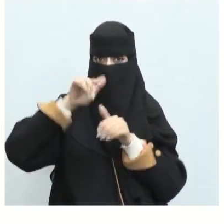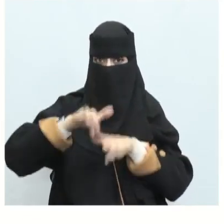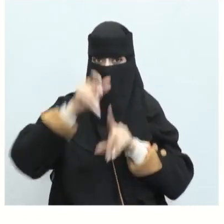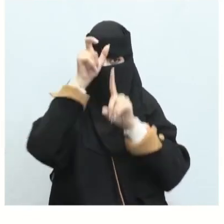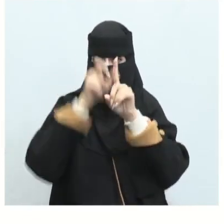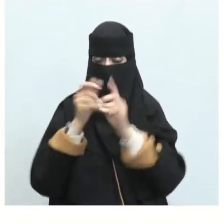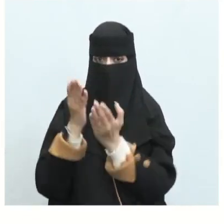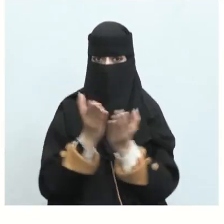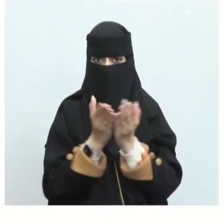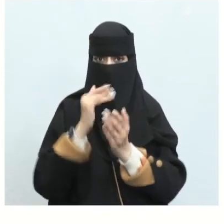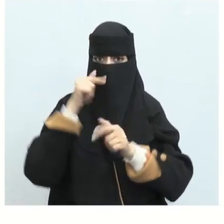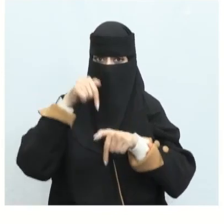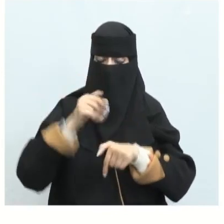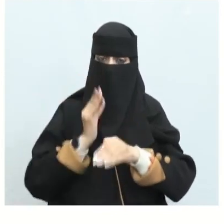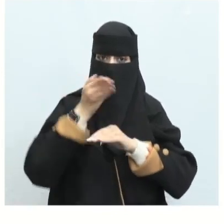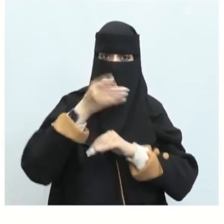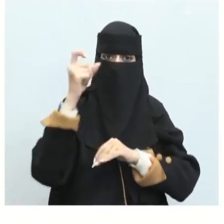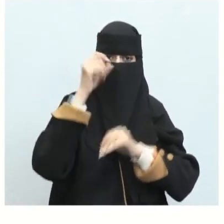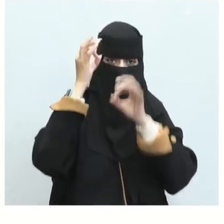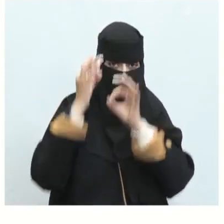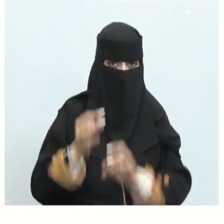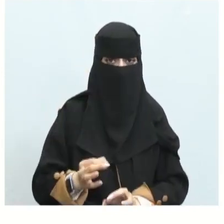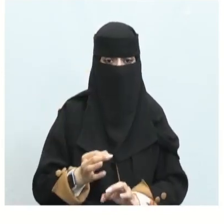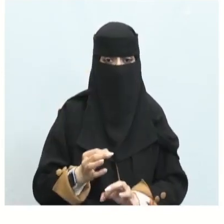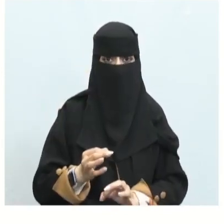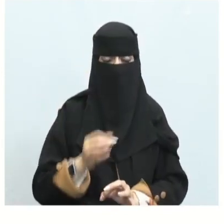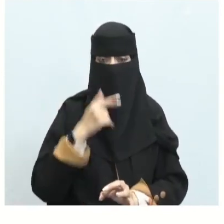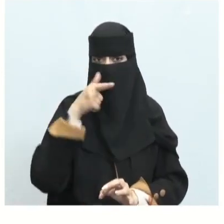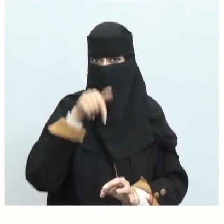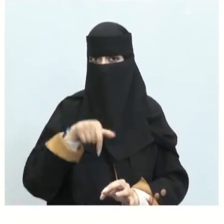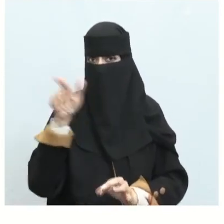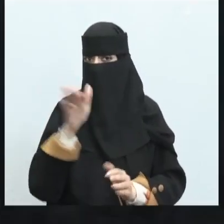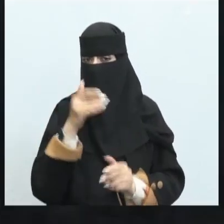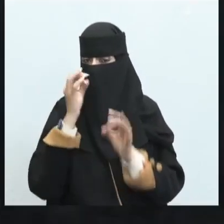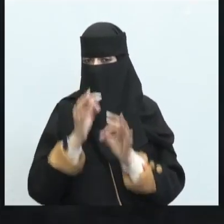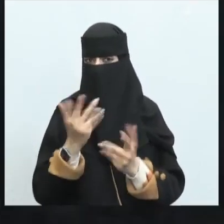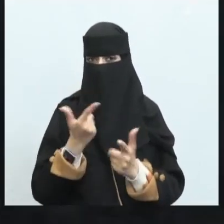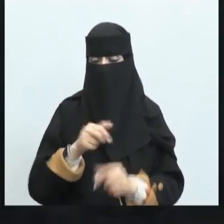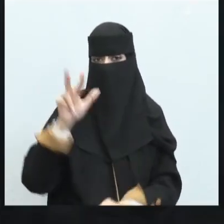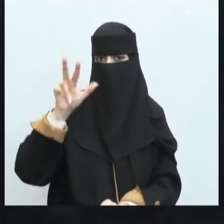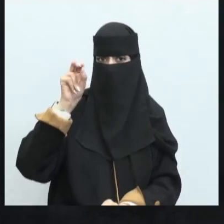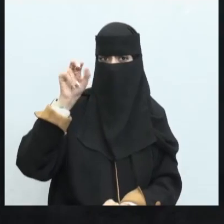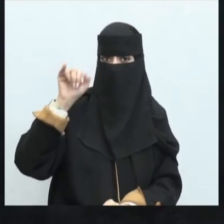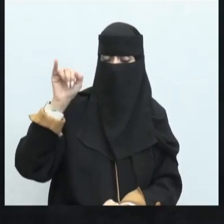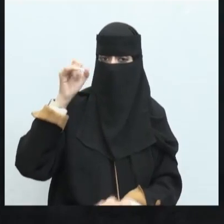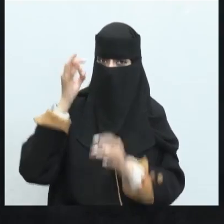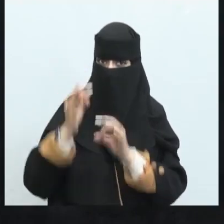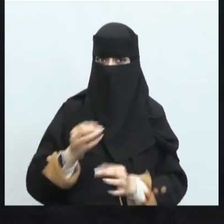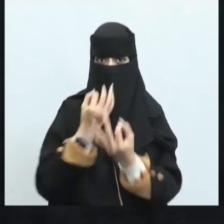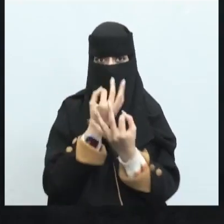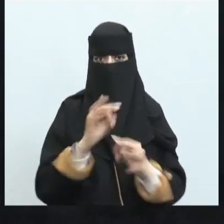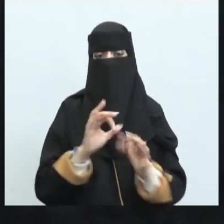الإسلام ليؤكدها وهذا دليل عنها أن ما بعثت لي تمم مكانه من أخلاق هنا قيم ذكرها لبيت جاء الإسلام وأكد ذلك ويتممها